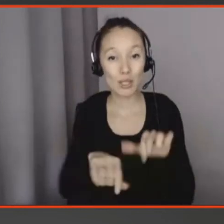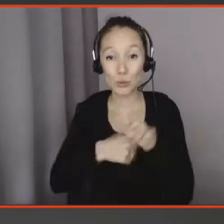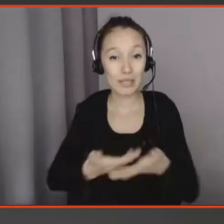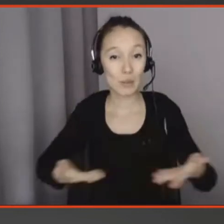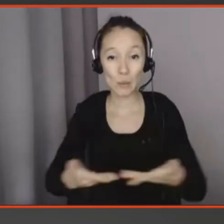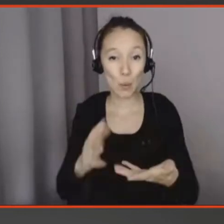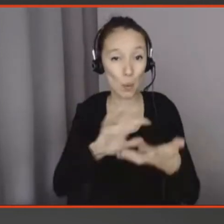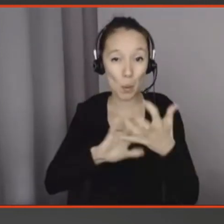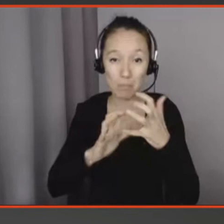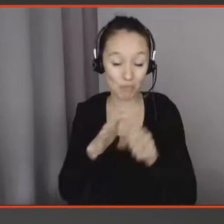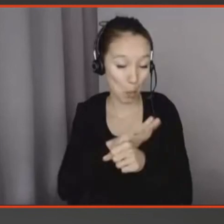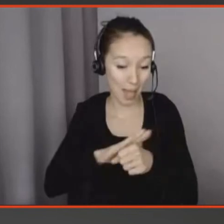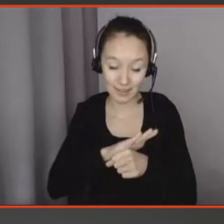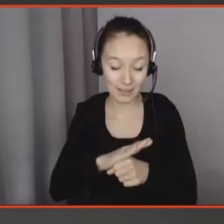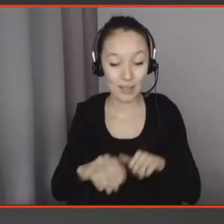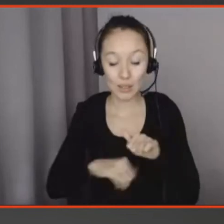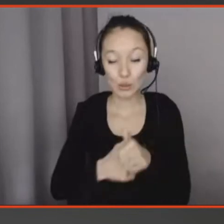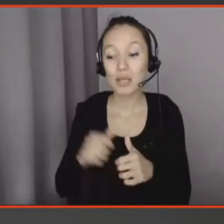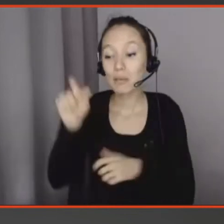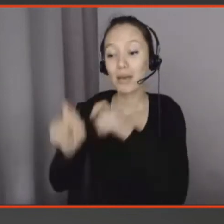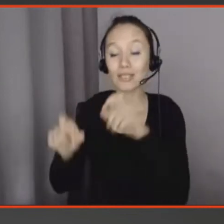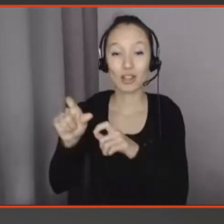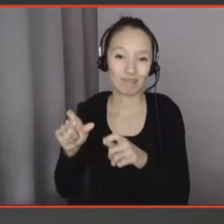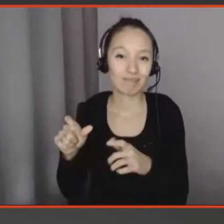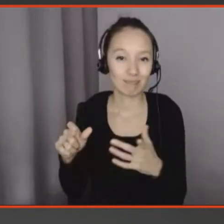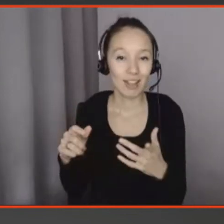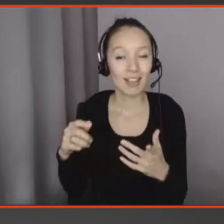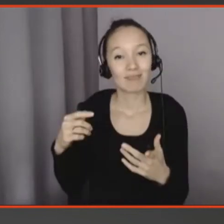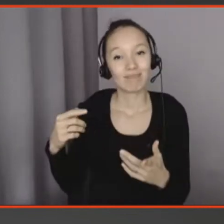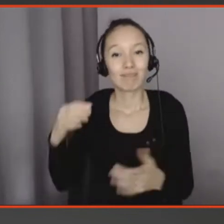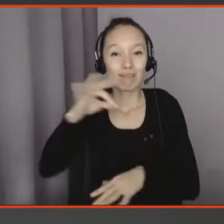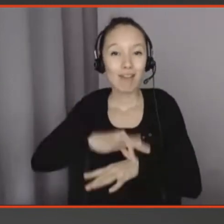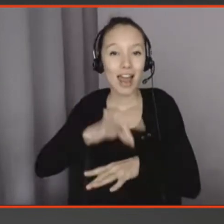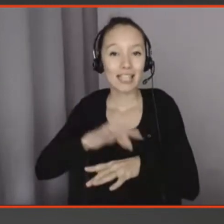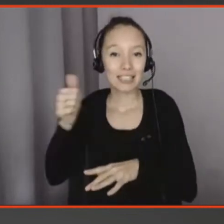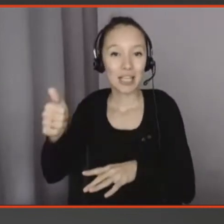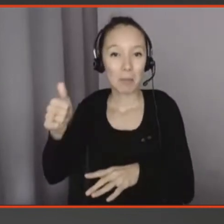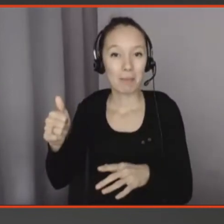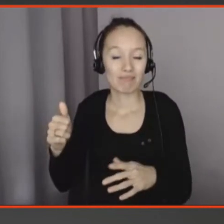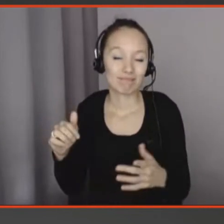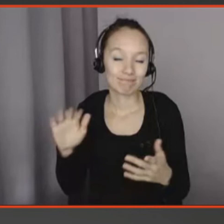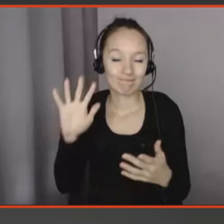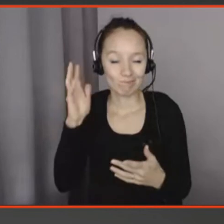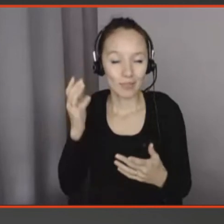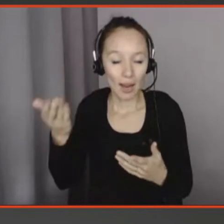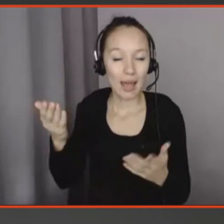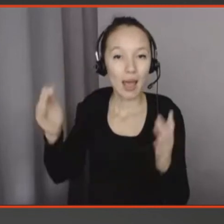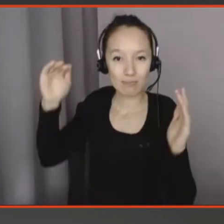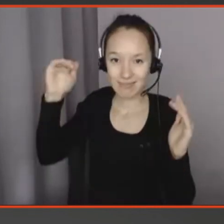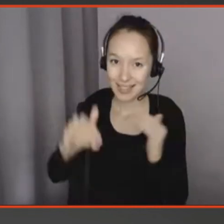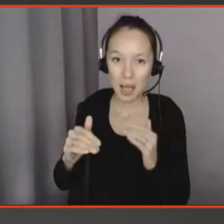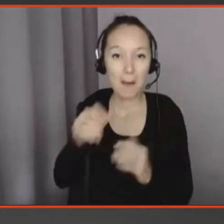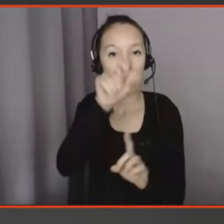santé et le futur des soins aux personnes atteintes de démence. Donc ce qu'elle a fait, c'est qu'en fait, elle a imaginé une fiction où une personne âgée, Annie,